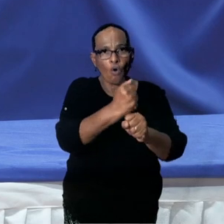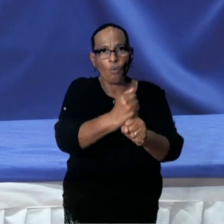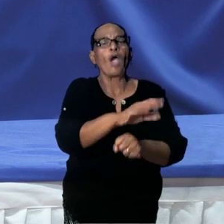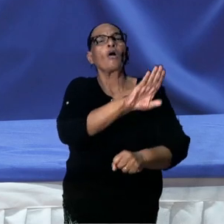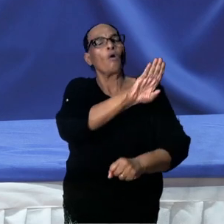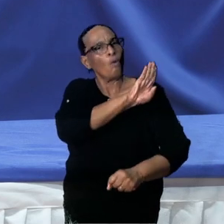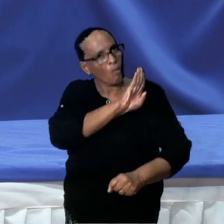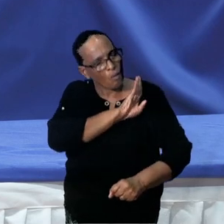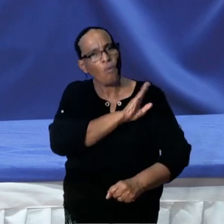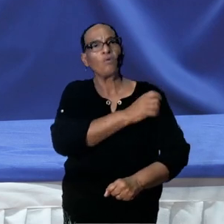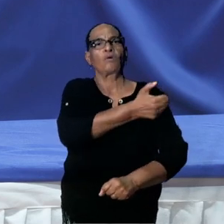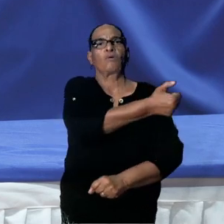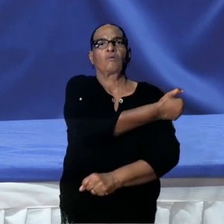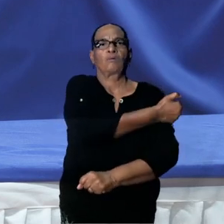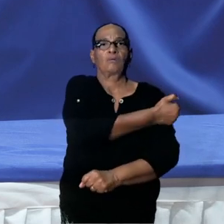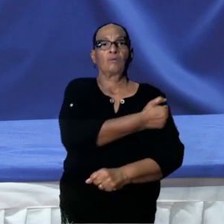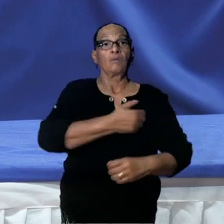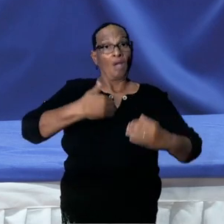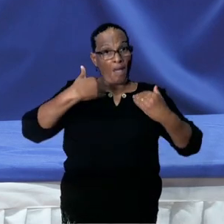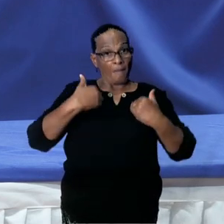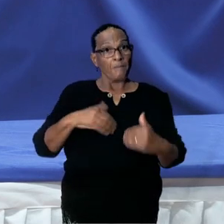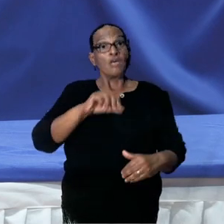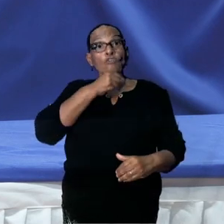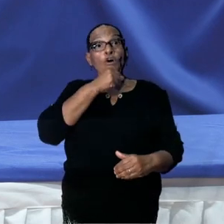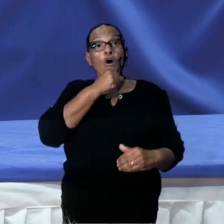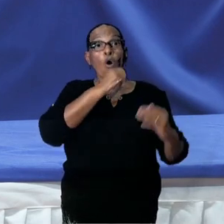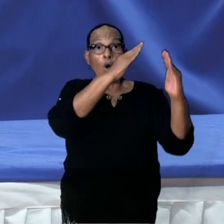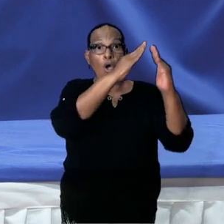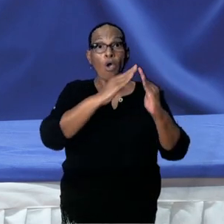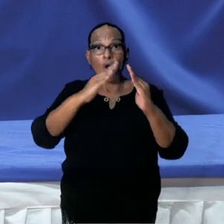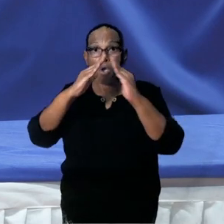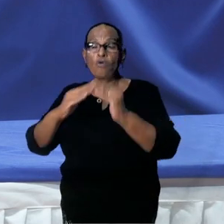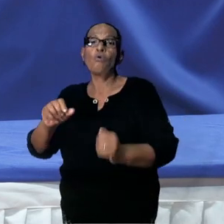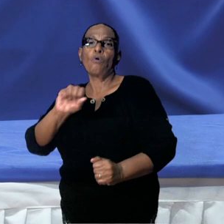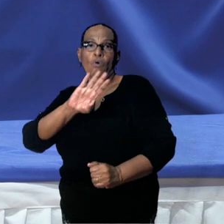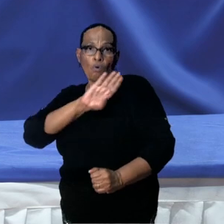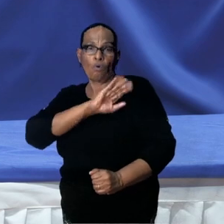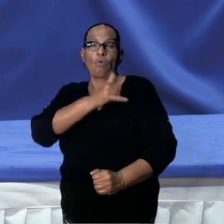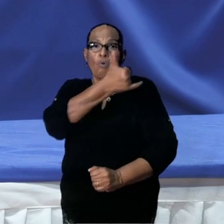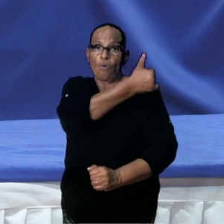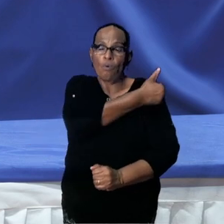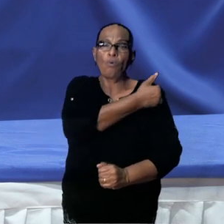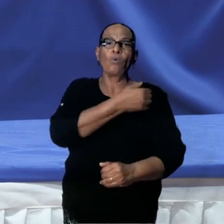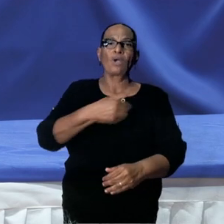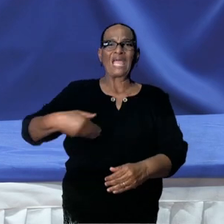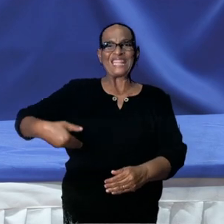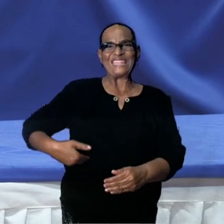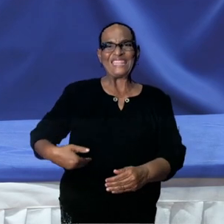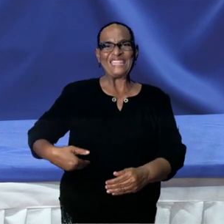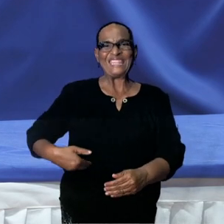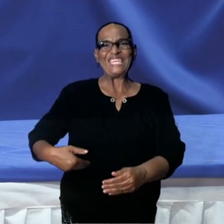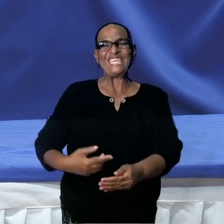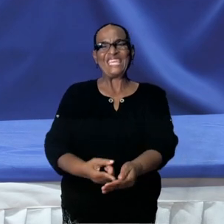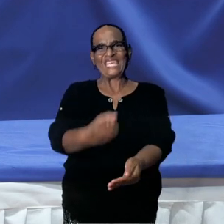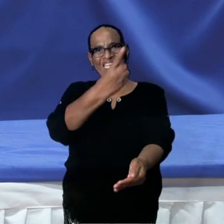De inwoners van bejaardentehuizen en dialyse patiënten. Dus dat is het eerste